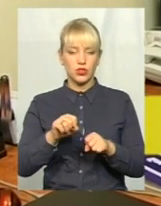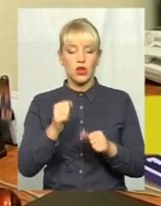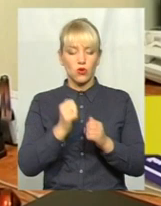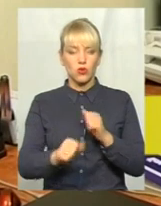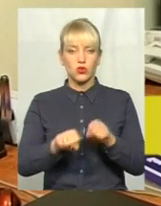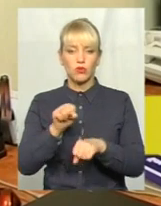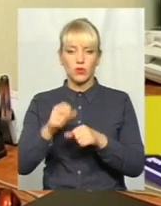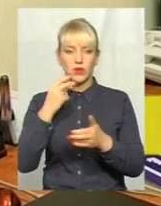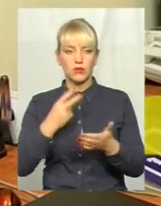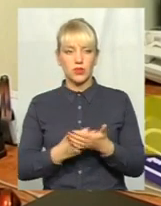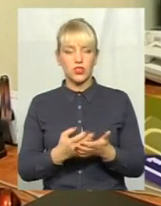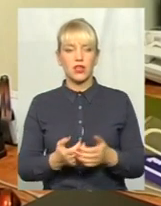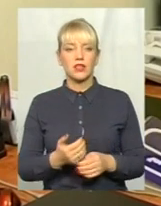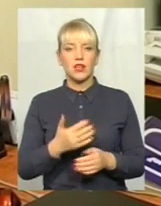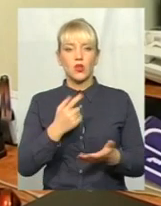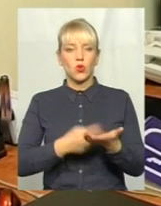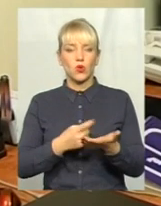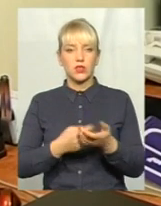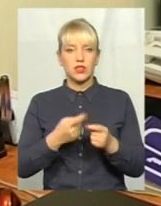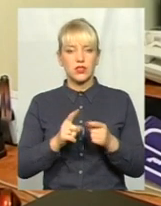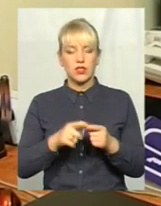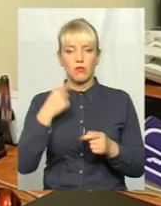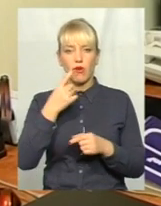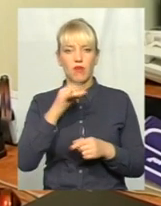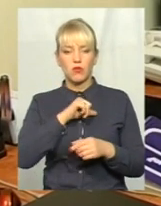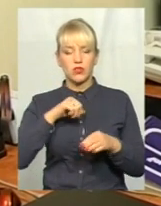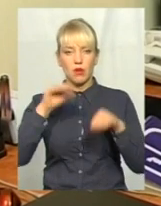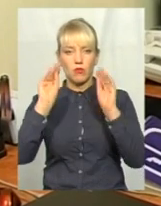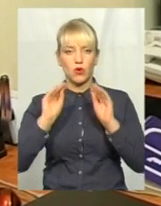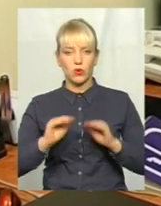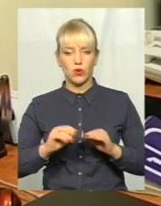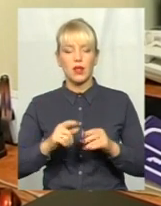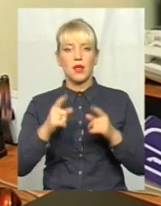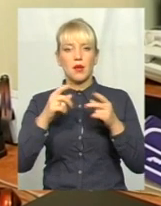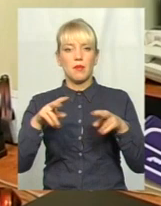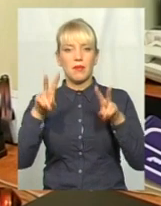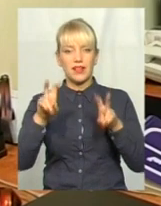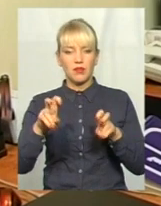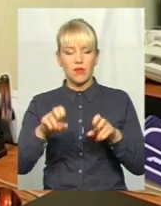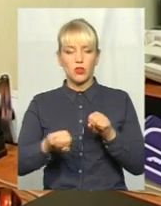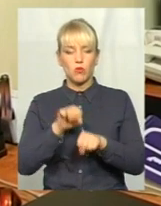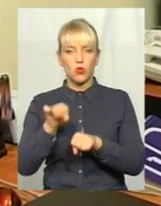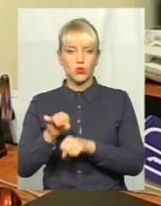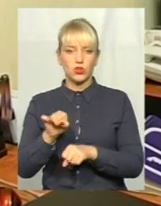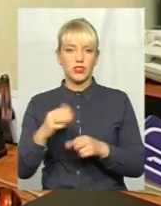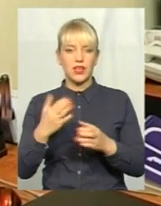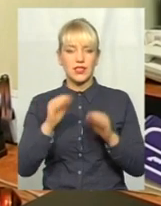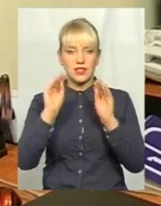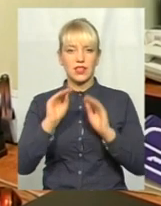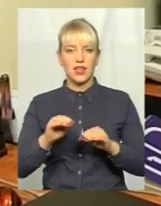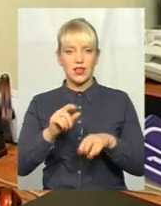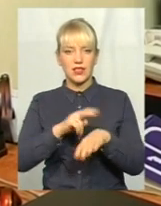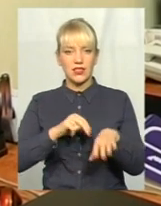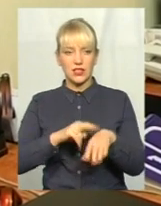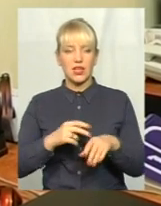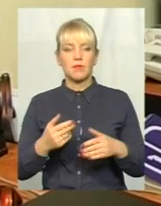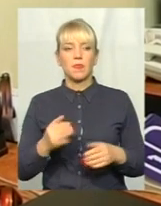фактично цілий ряд доказів. Зокрема, це мова йде про сам протокол про адмінправопорушення, який складається інспектором, в даному випадку громадянин цього